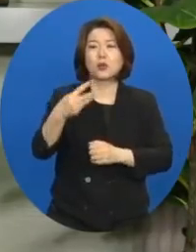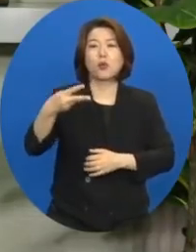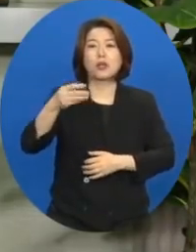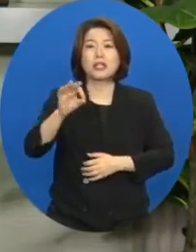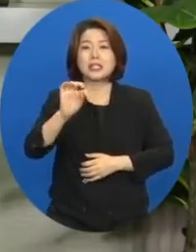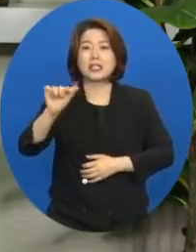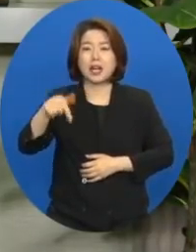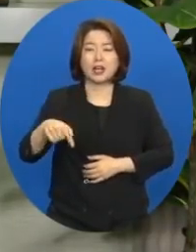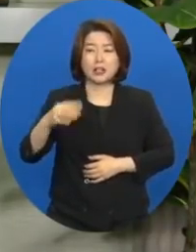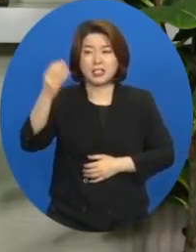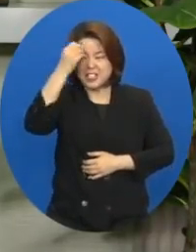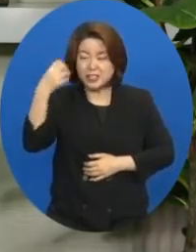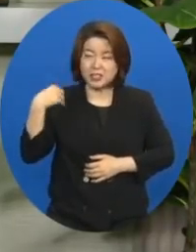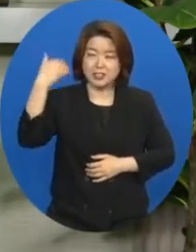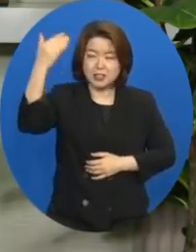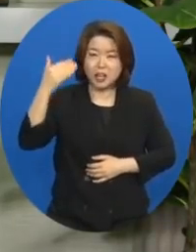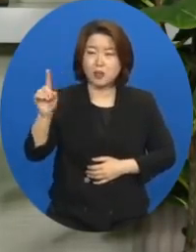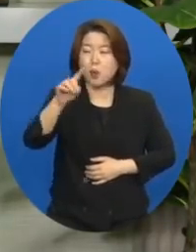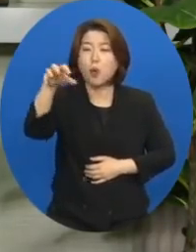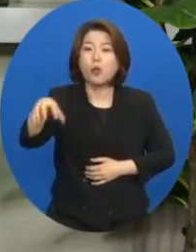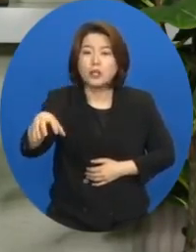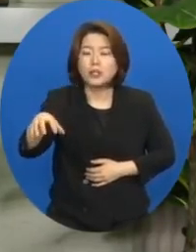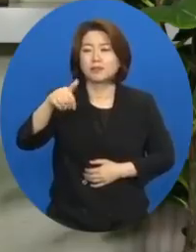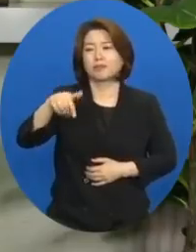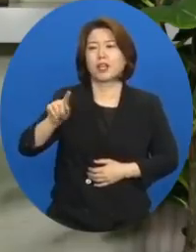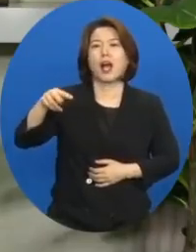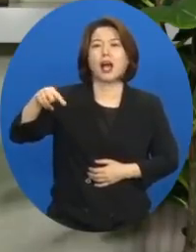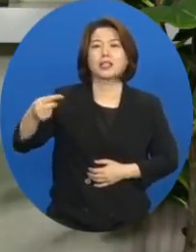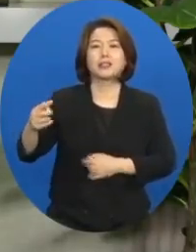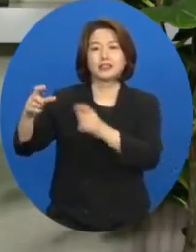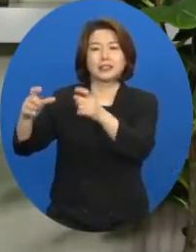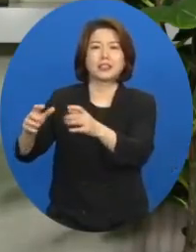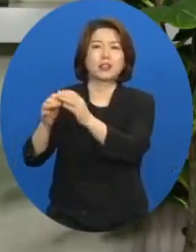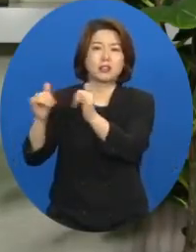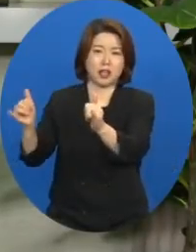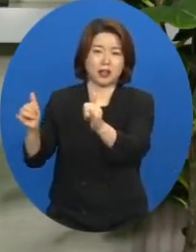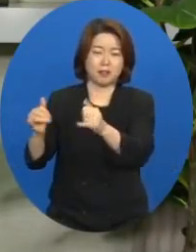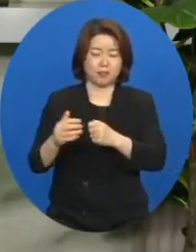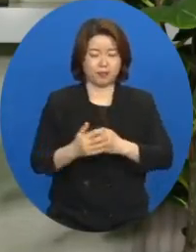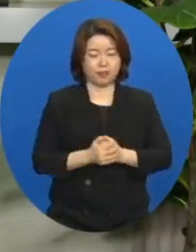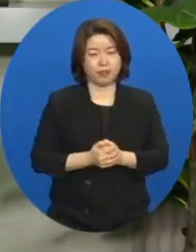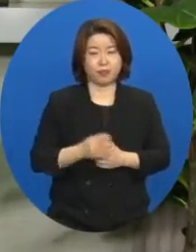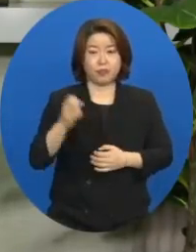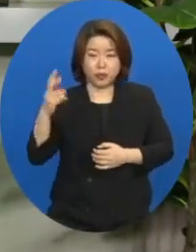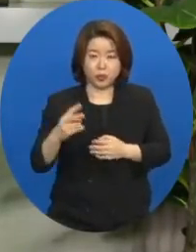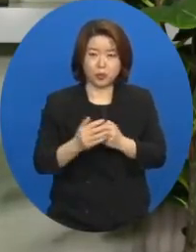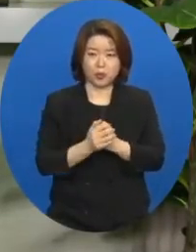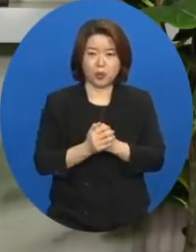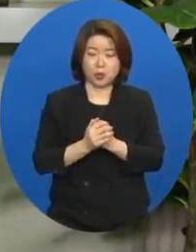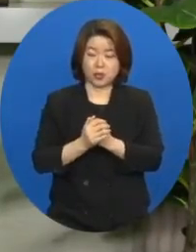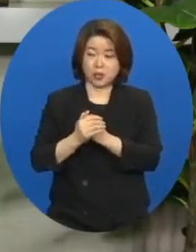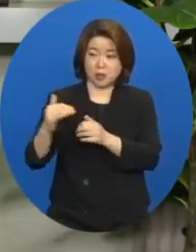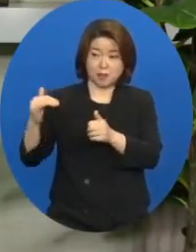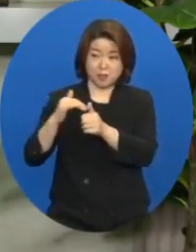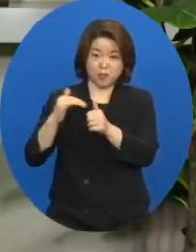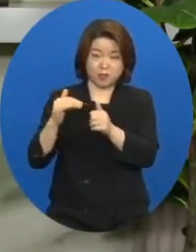하면 가드 사람입니다. 여러분 이스라엘 백성들이 블레셋과 전쟁을 할 때 법괴를 가지고